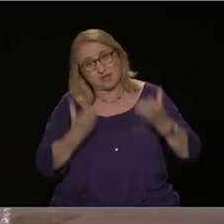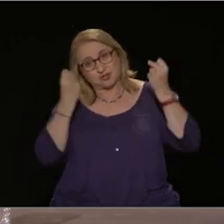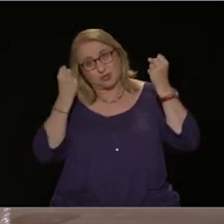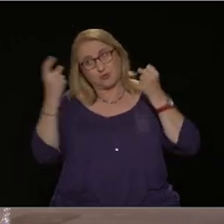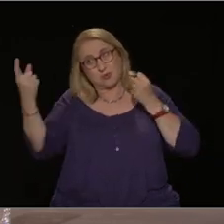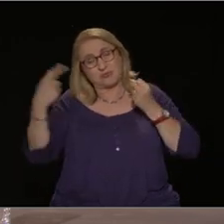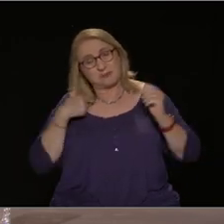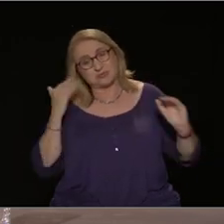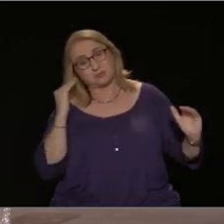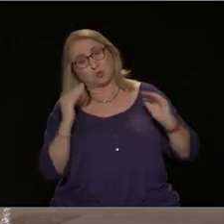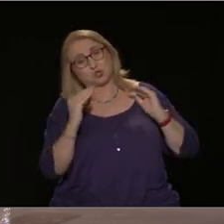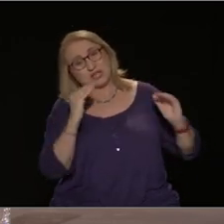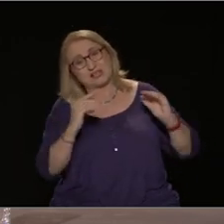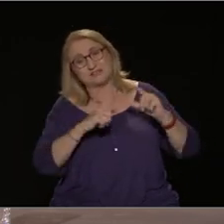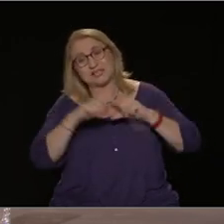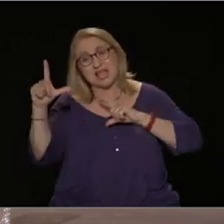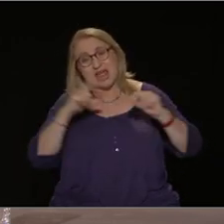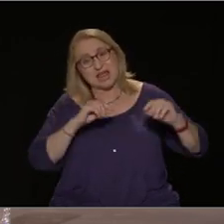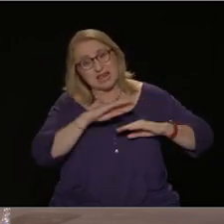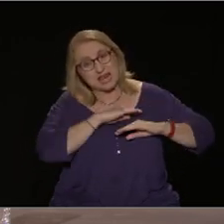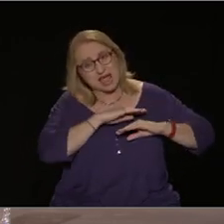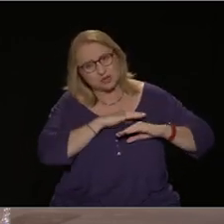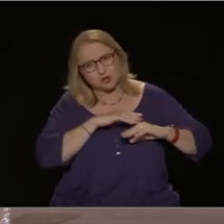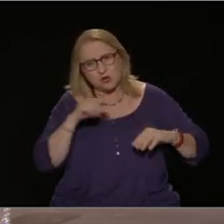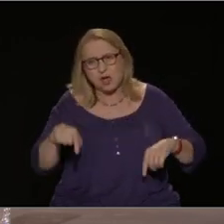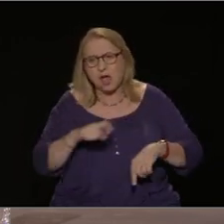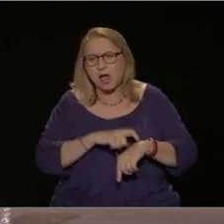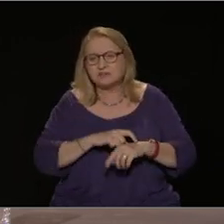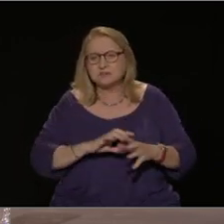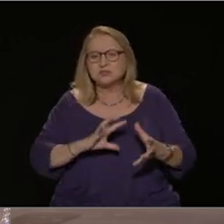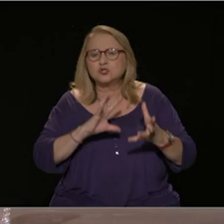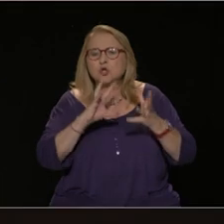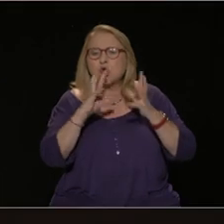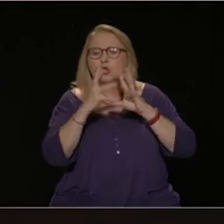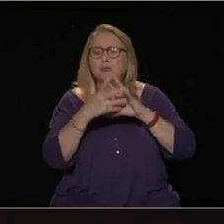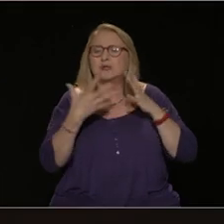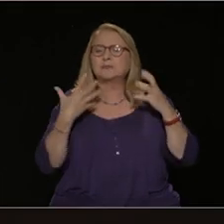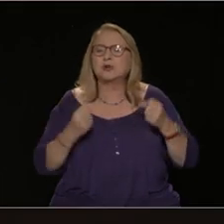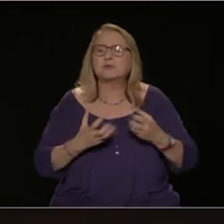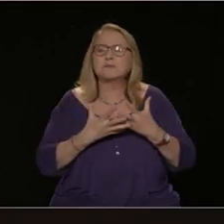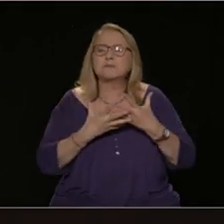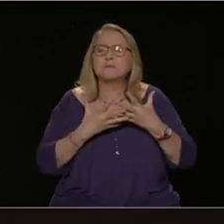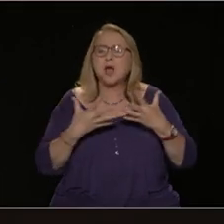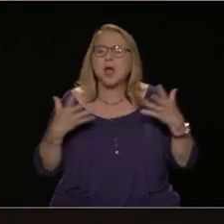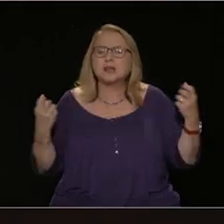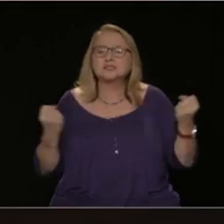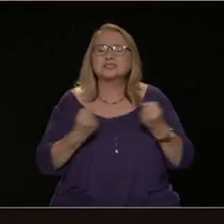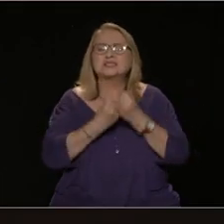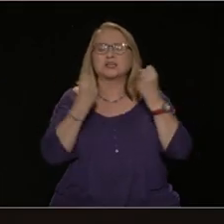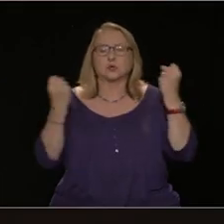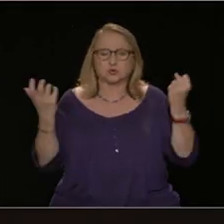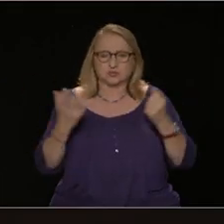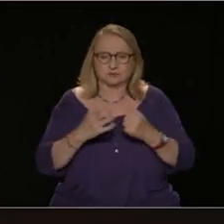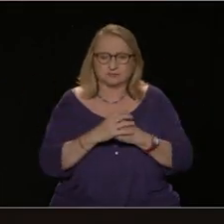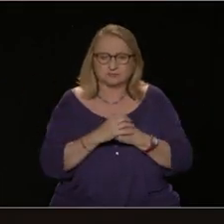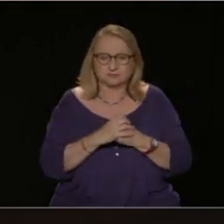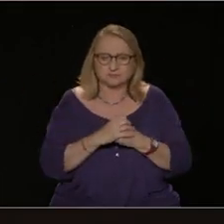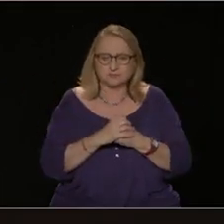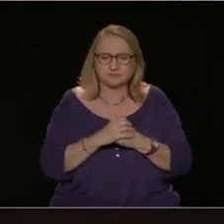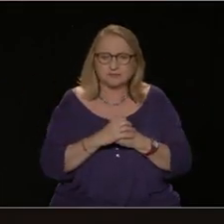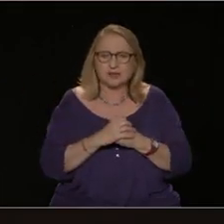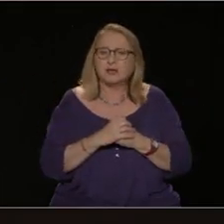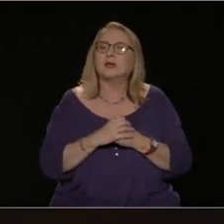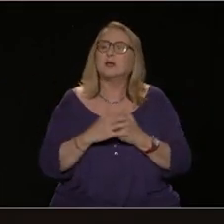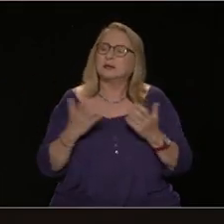αλλαγές οι οποίες σήμερα σαρούνουν όλο τον πλανήτη. Θέλω λοιπόν τώρα να αναφερθείτε σε αυτό που είπατε κιόλας γιατί πλησιάζουμε προς το